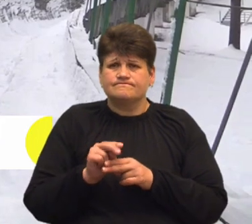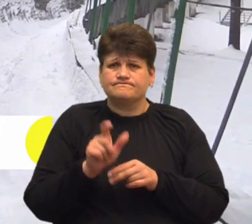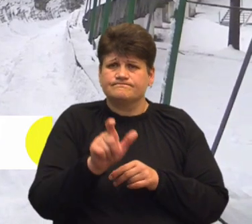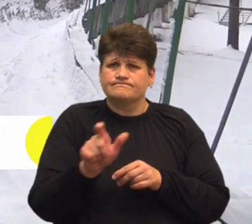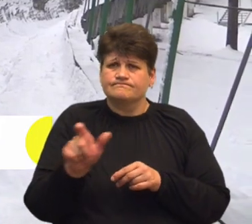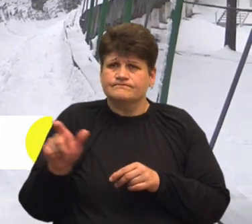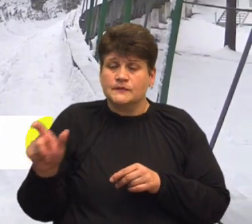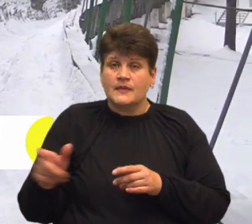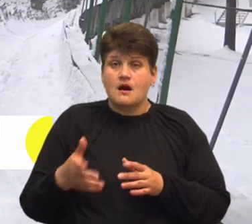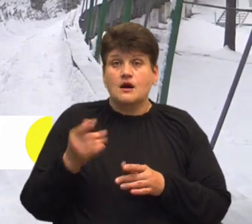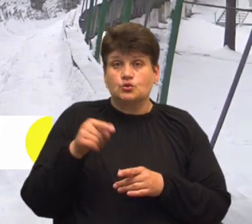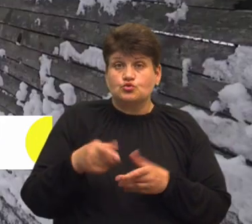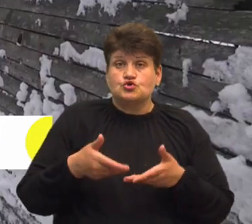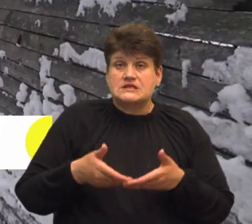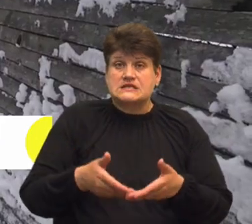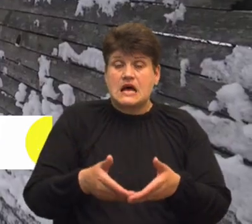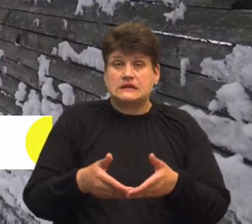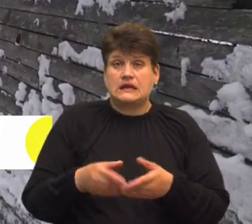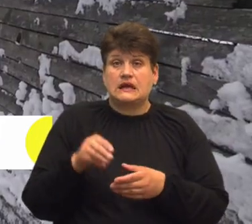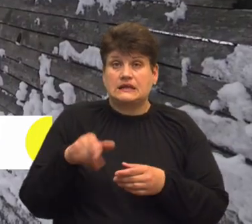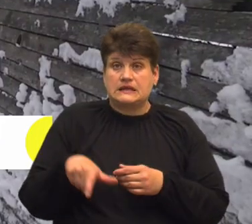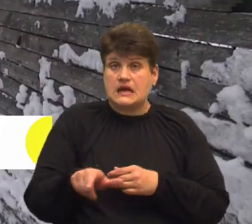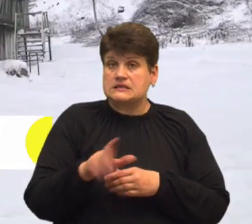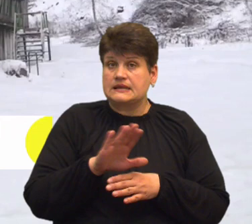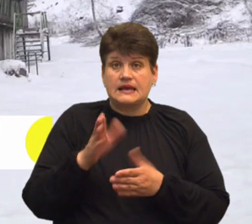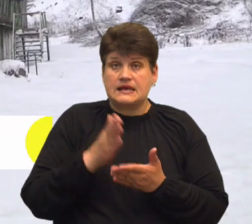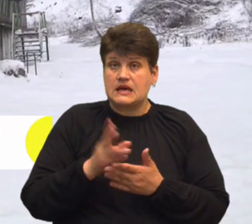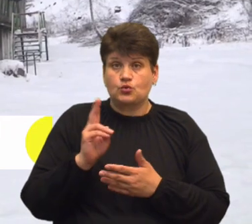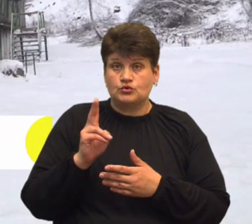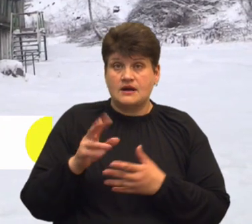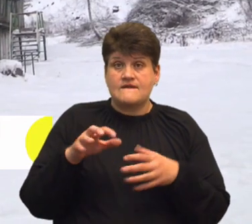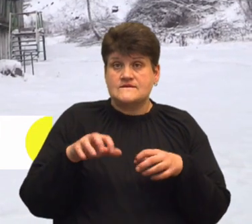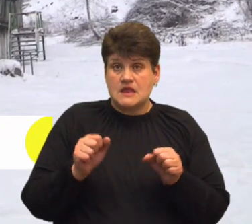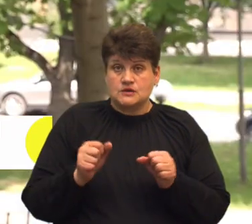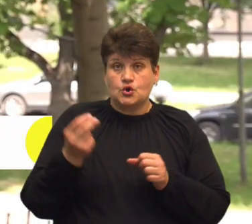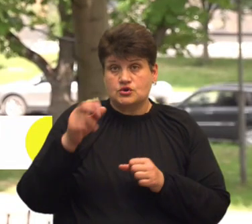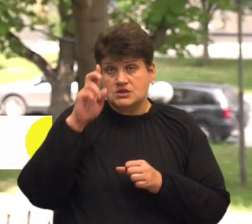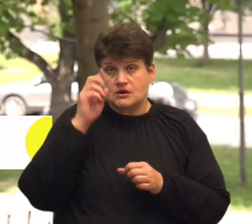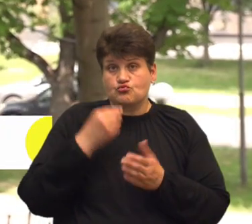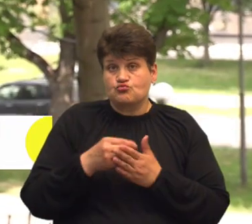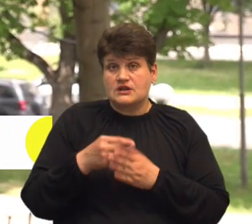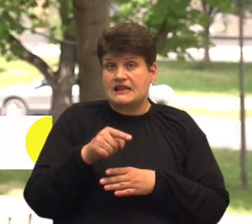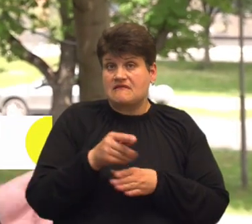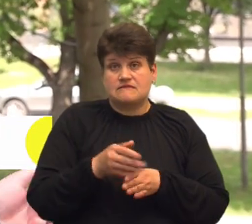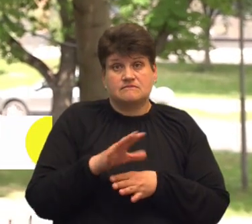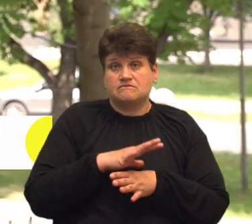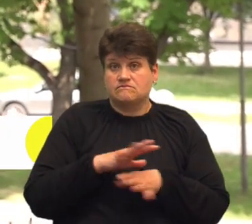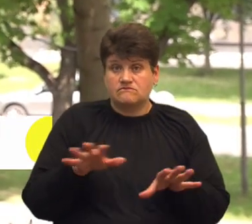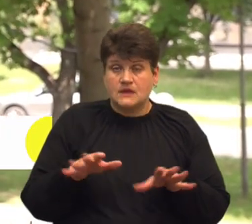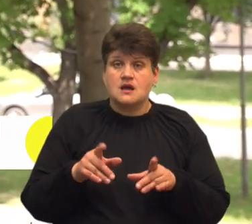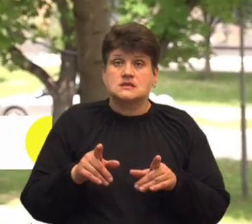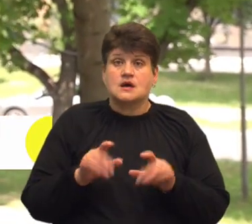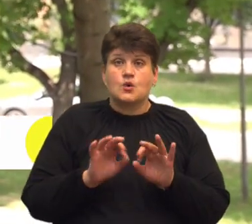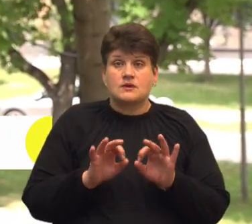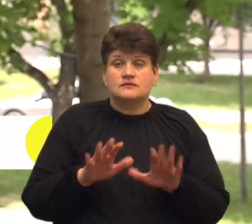сказав, через те, що санна траса не є комунальною власністю, гроші з держбюджету на неї не виділяли. За коментарем ми звернулися до Віктора